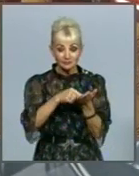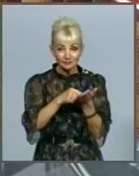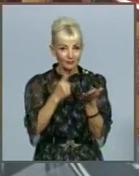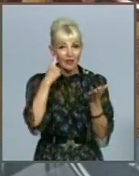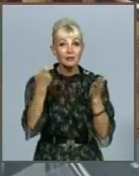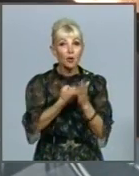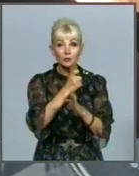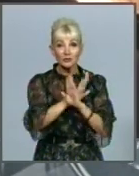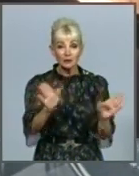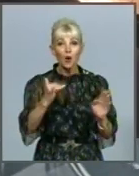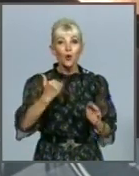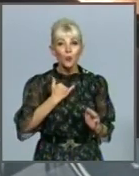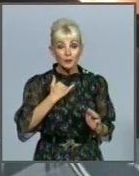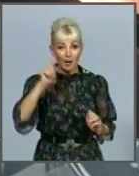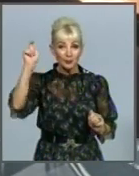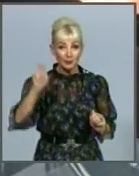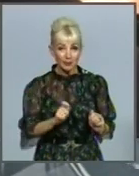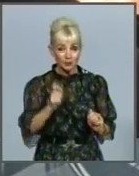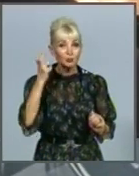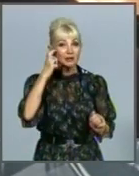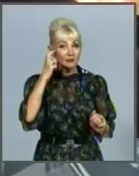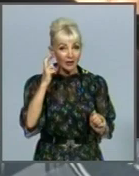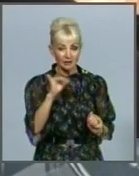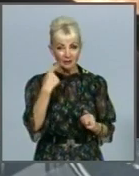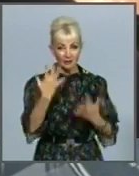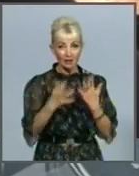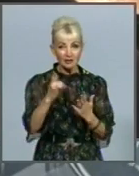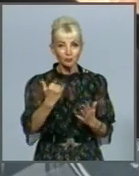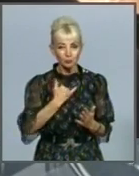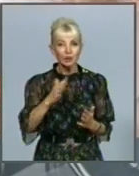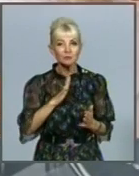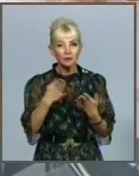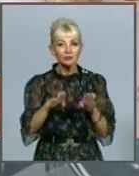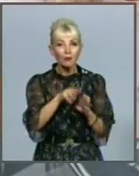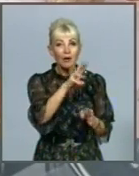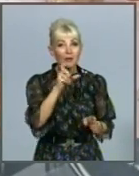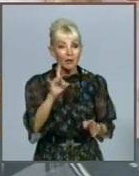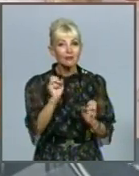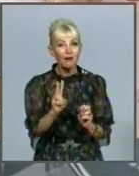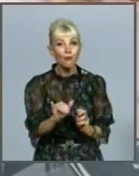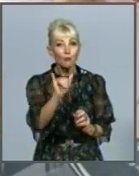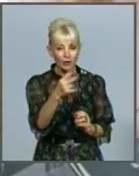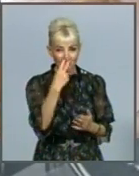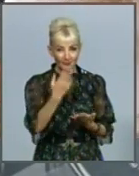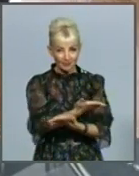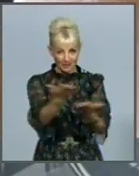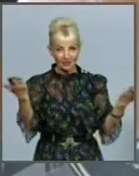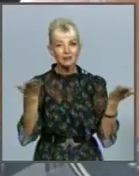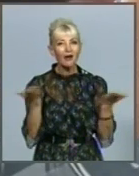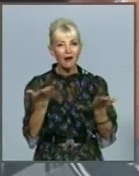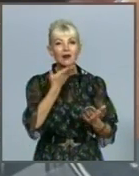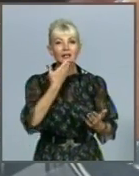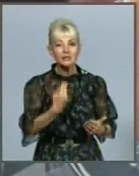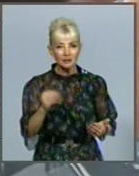приїжджають київляні і кажуть, якщо б у нас був такий мір, як у вас, у вас, посмотріте, яка красота